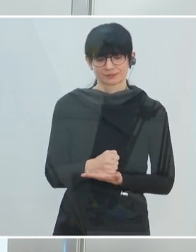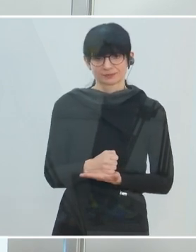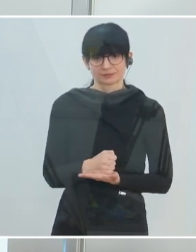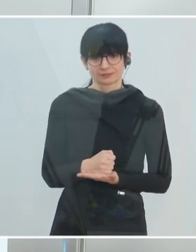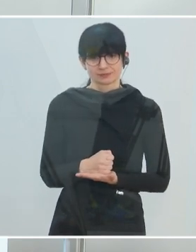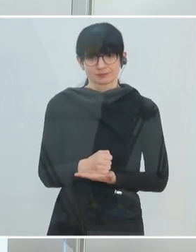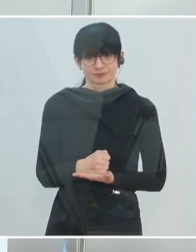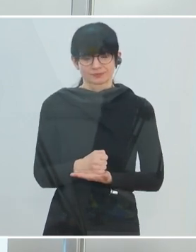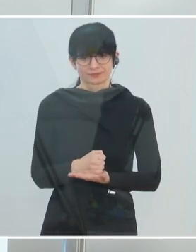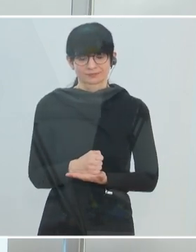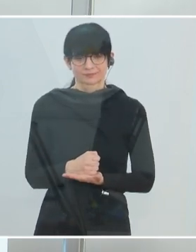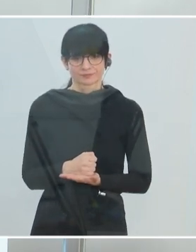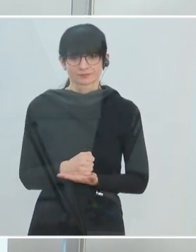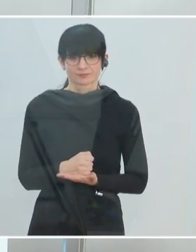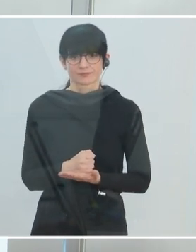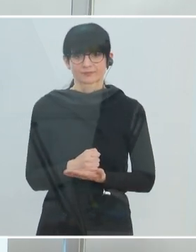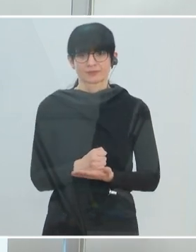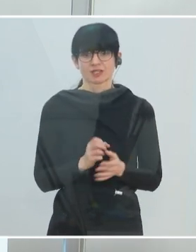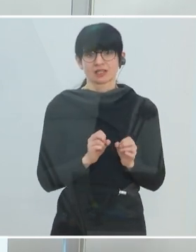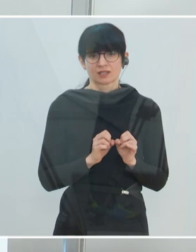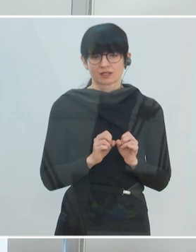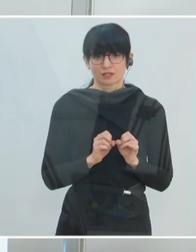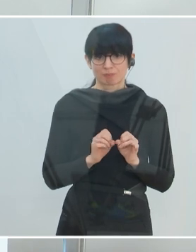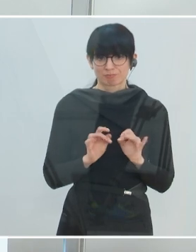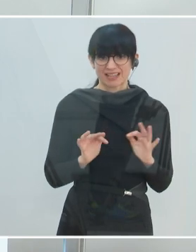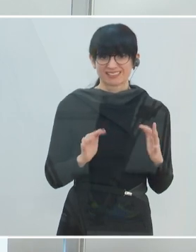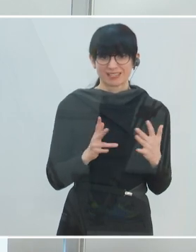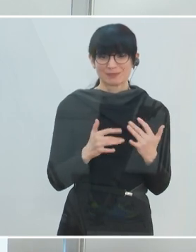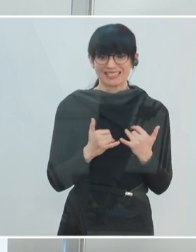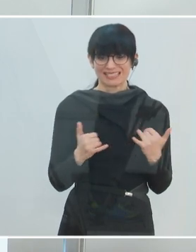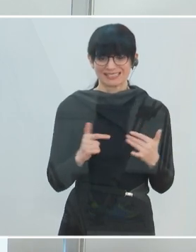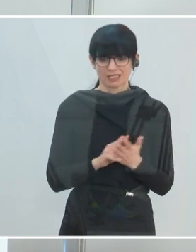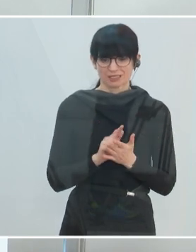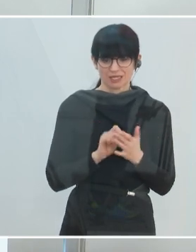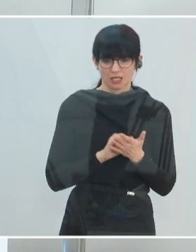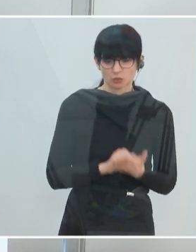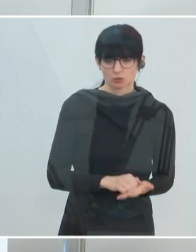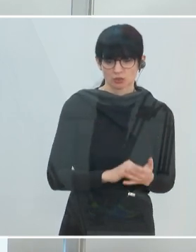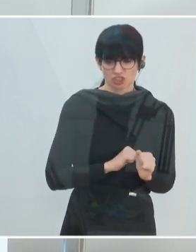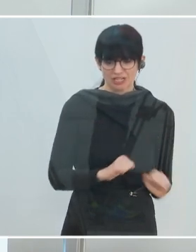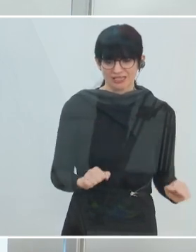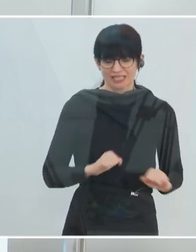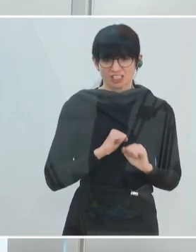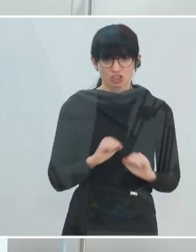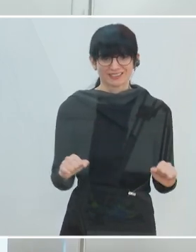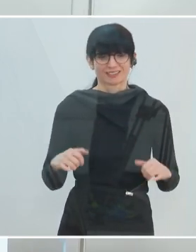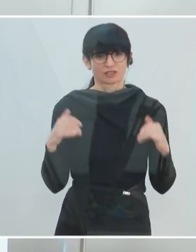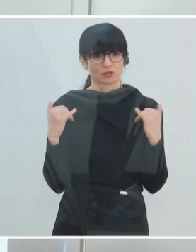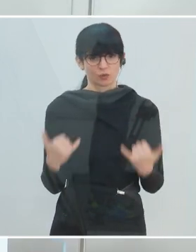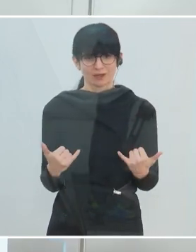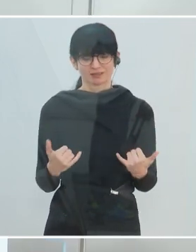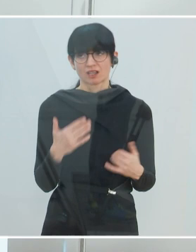geflügeltes Wort ist Pandemie ist Zeit, Druck und Schnelligkeit und Geschwindigkeit. Da schaffen wir heute